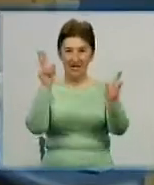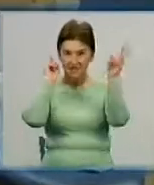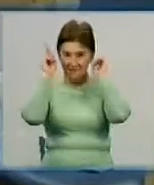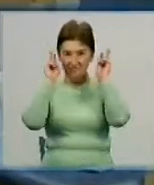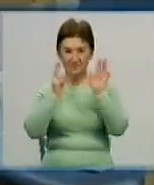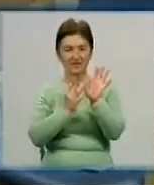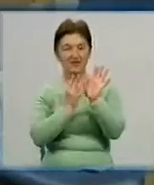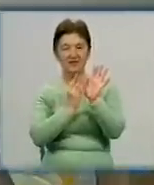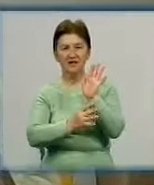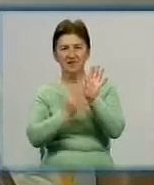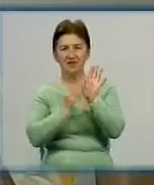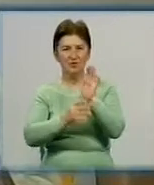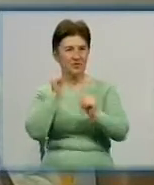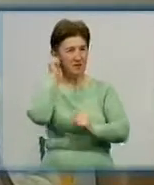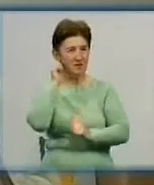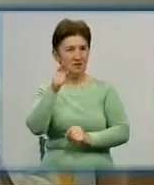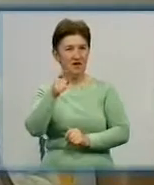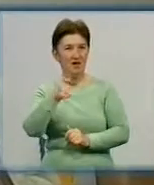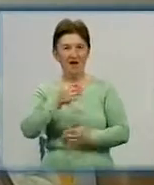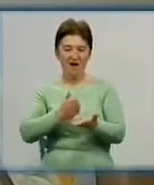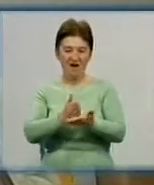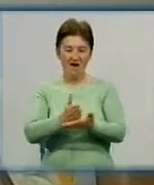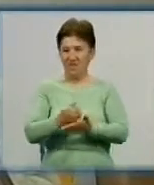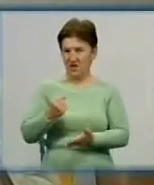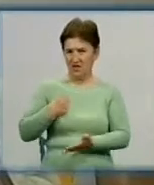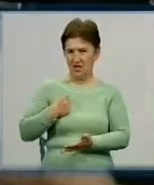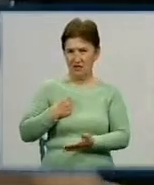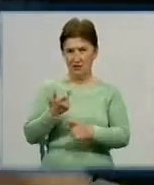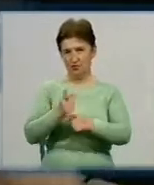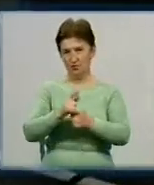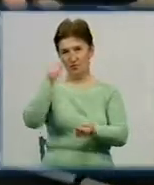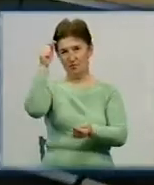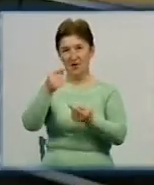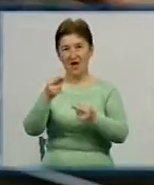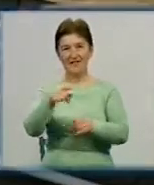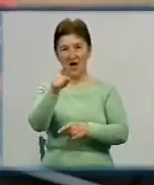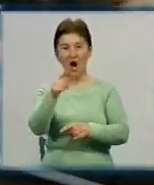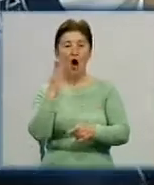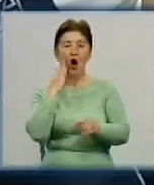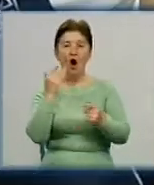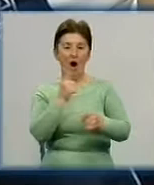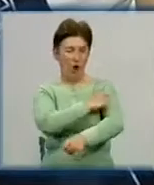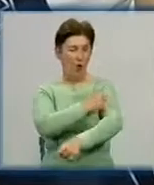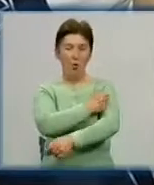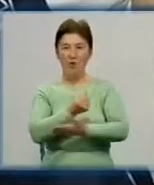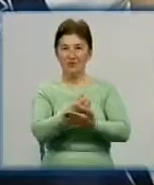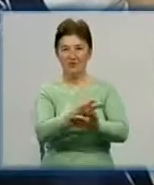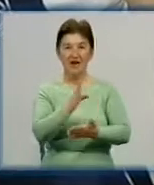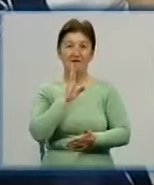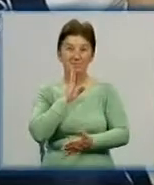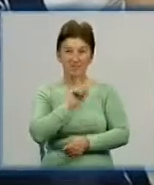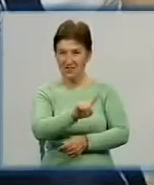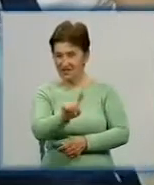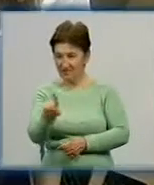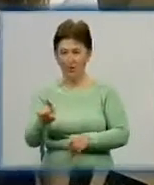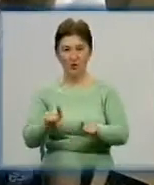-річно Іллю Шевченка. Ветеран каже, така послуга дуже доречна для пацієнтів госпіталю. Дівчатам-перекорям теж до душі допомагати